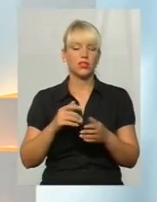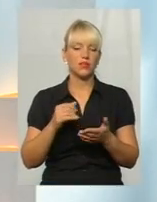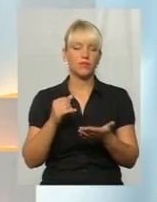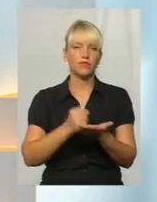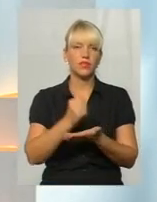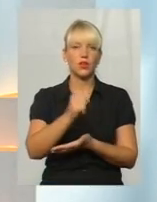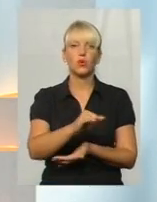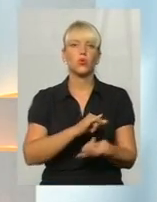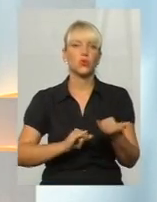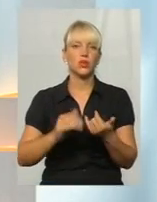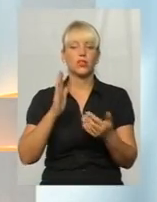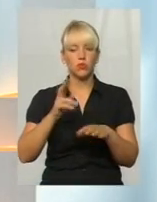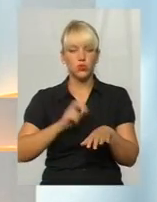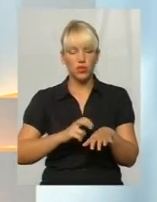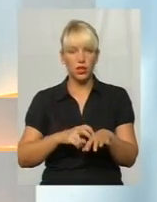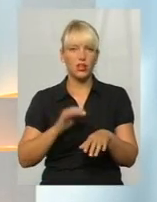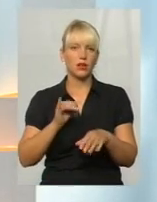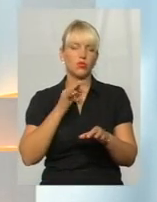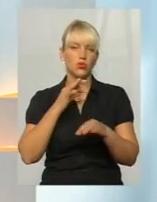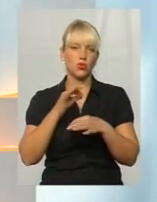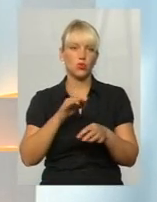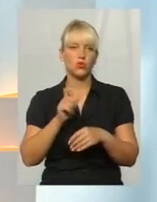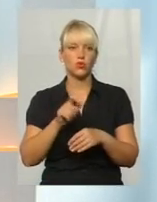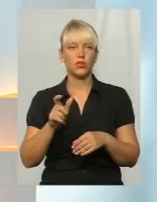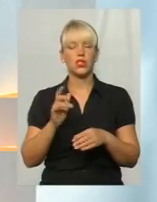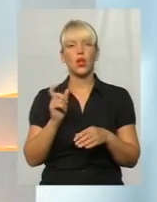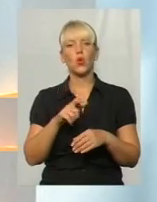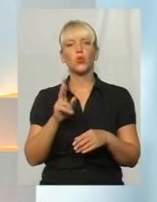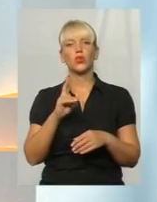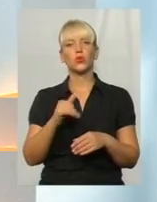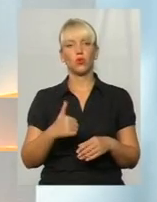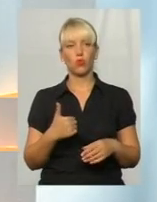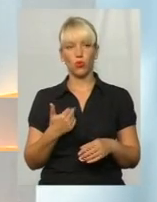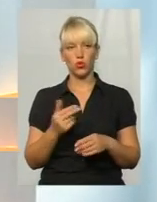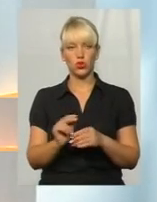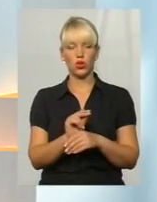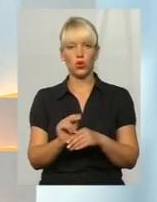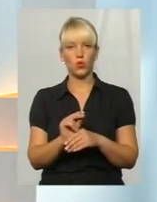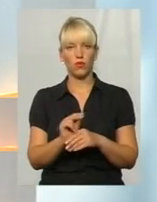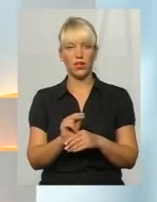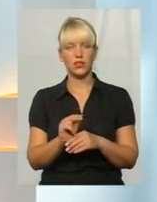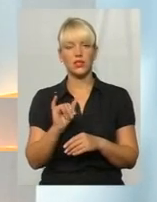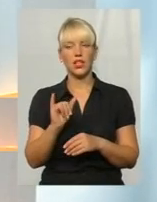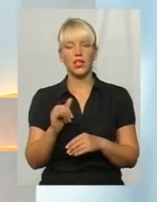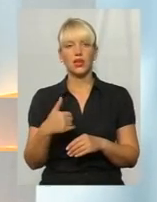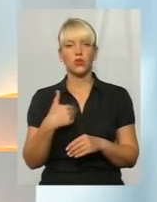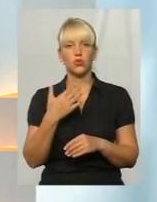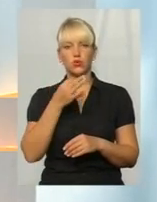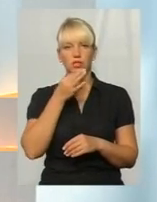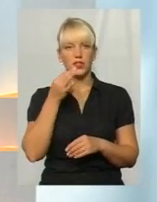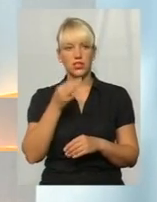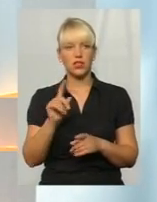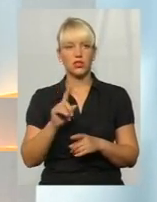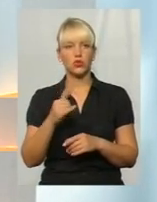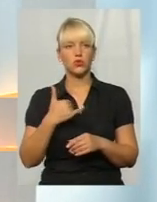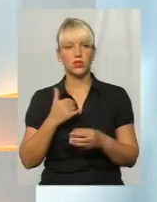ж кажу, і лікарі будуть, і консультанти, і люди, які хочуть лікуватися. І хочу сказати, що у